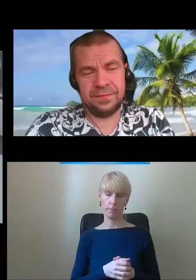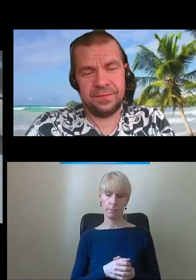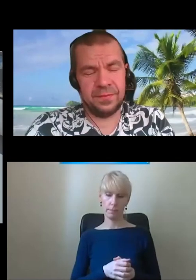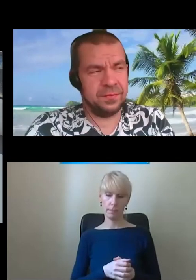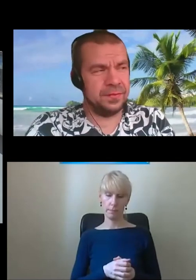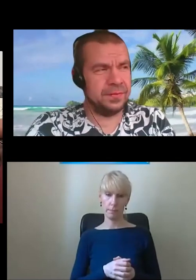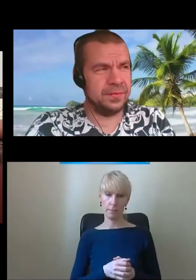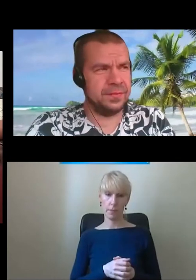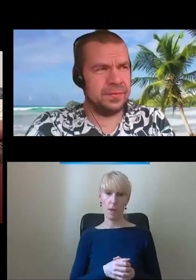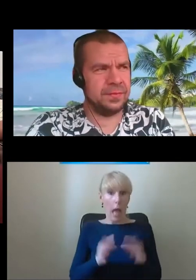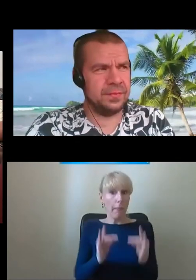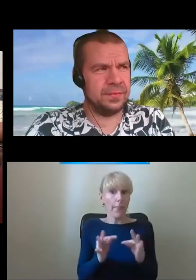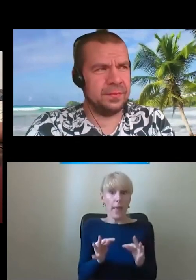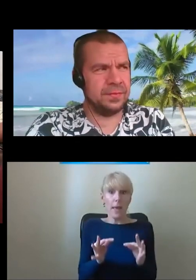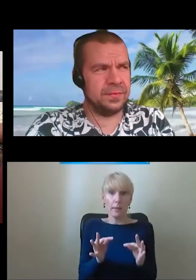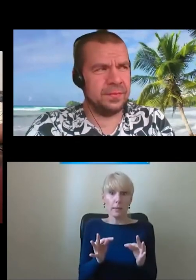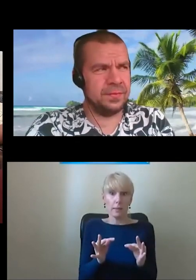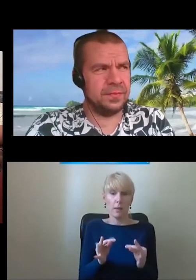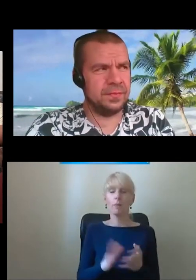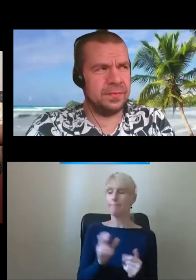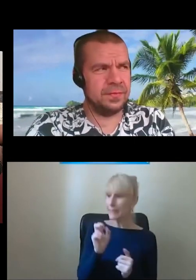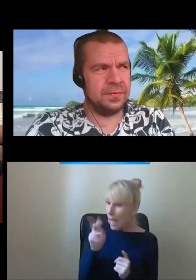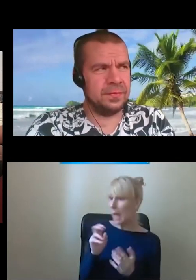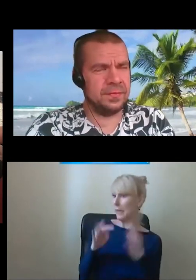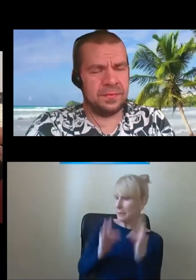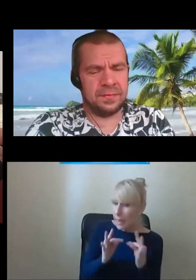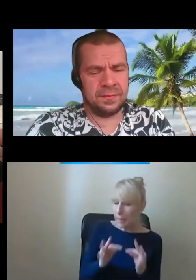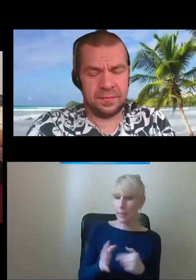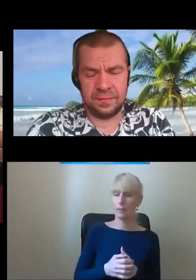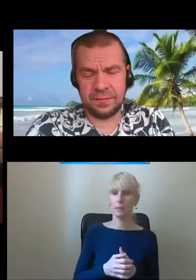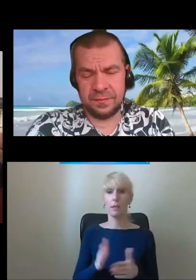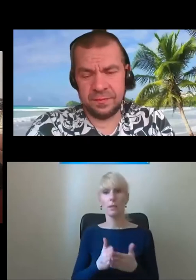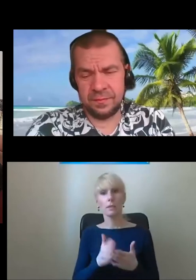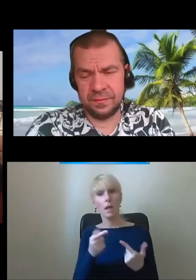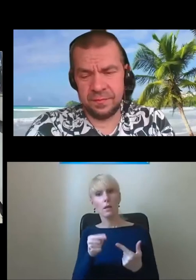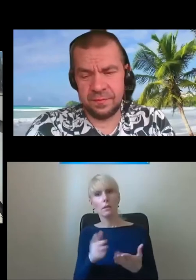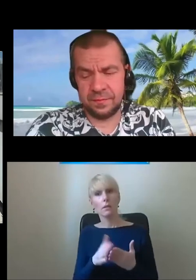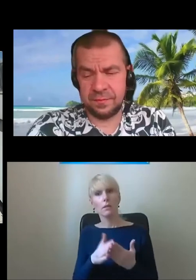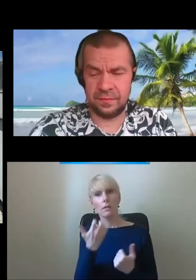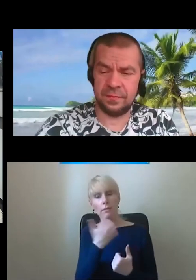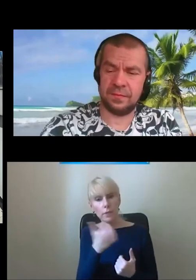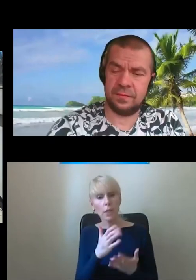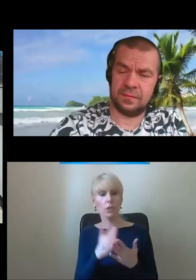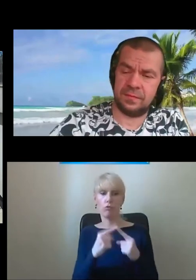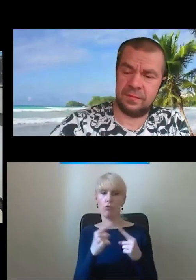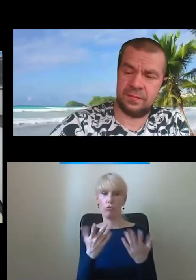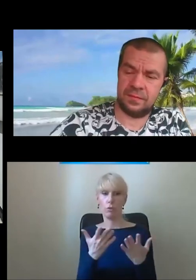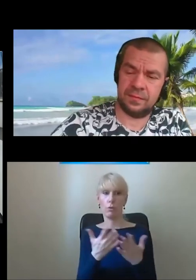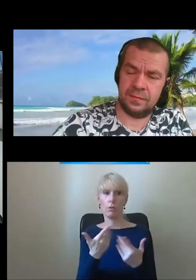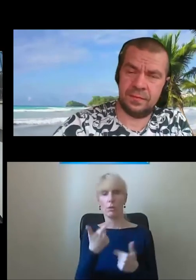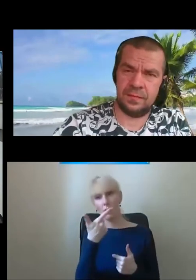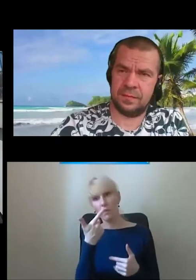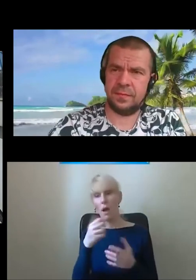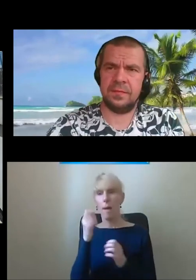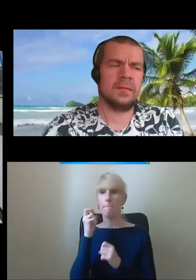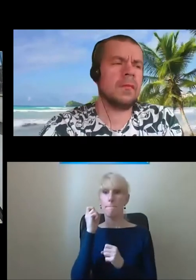W tej chwili pan jest na niciarce, tak? tej chwili jestem na niciarce, przewidziałem czas reakcji, związku z tym no mam do wyboru ze dwa pociągi,